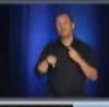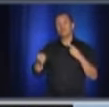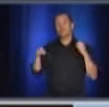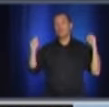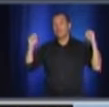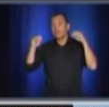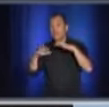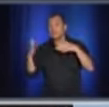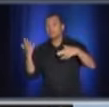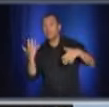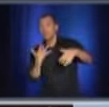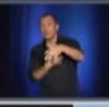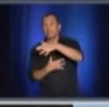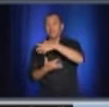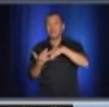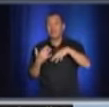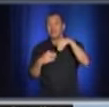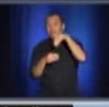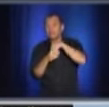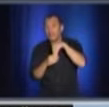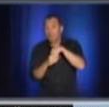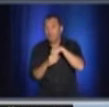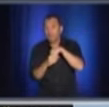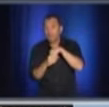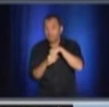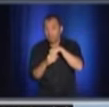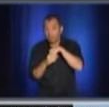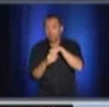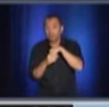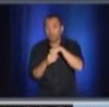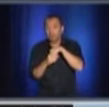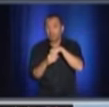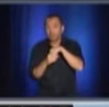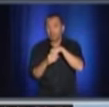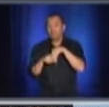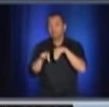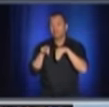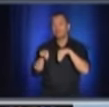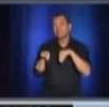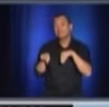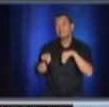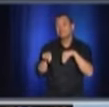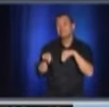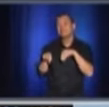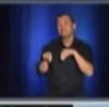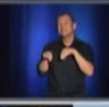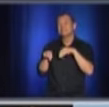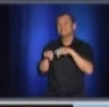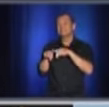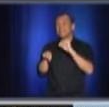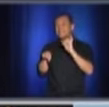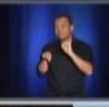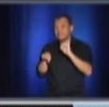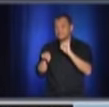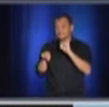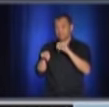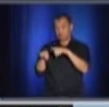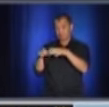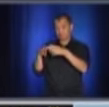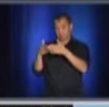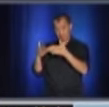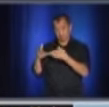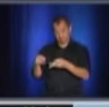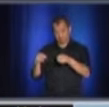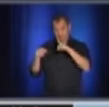intérieurs, qu'on va vouloir bouger de 50 à 250 personnes,